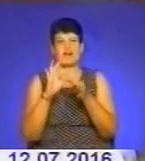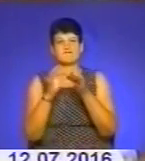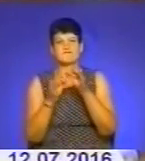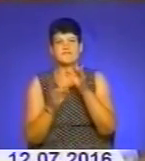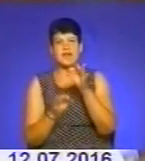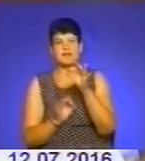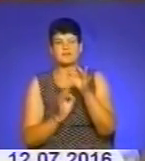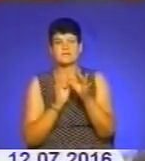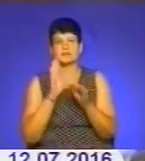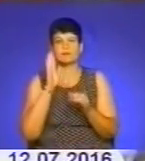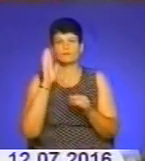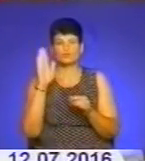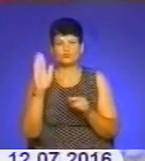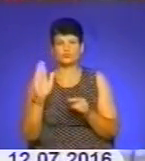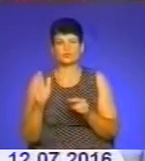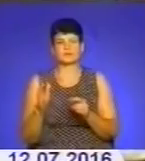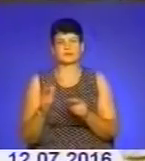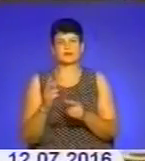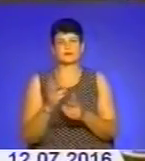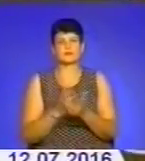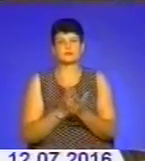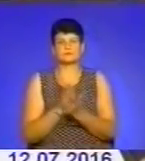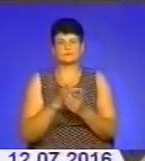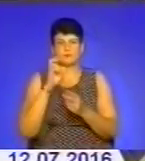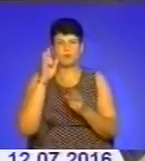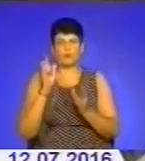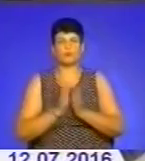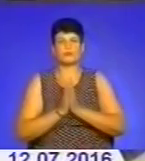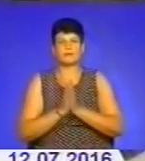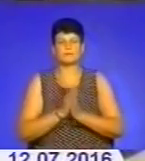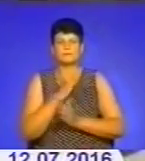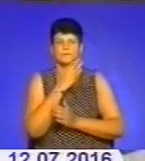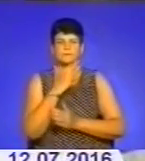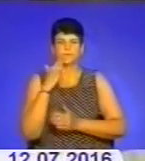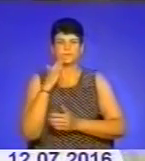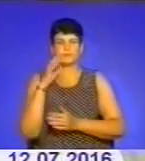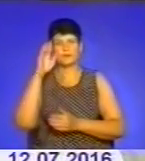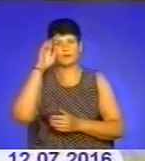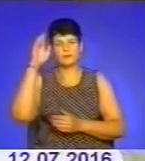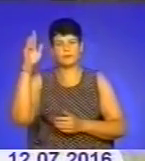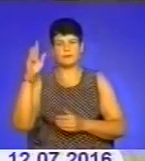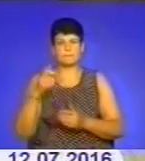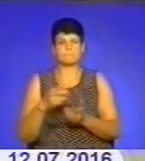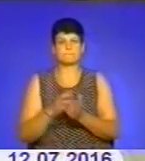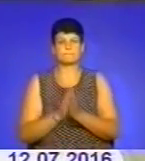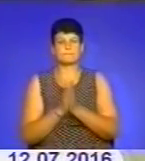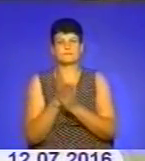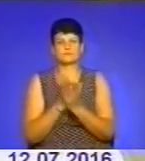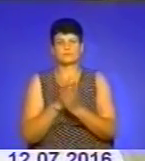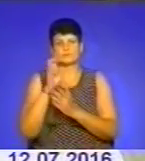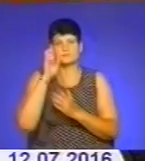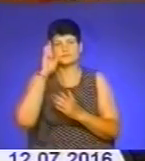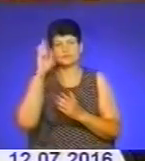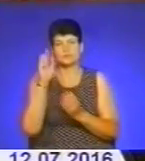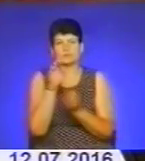Відбудеться архієрейська свята літургія, молебень до Пресвятої Богородиці, панахида біля меморіалу Небесній